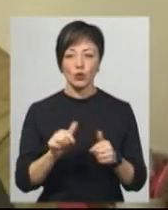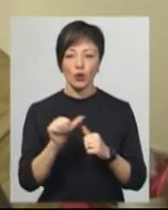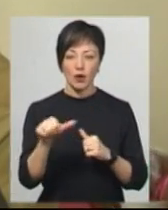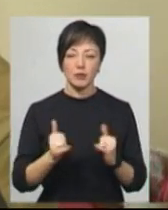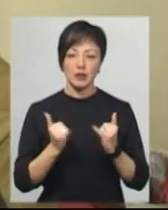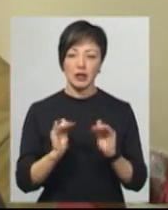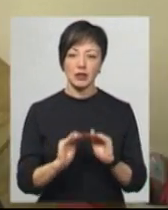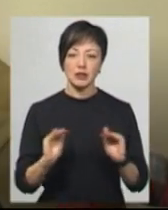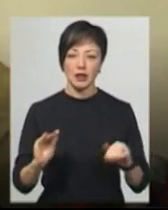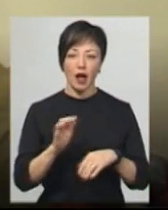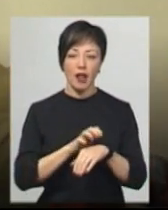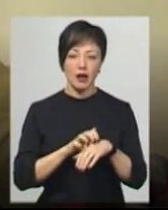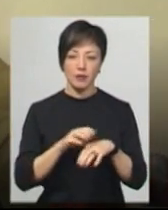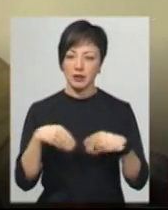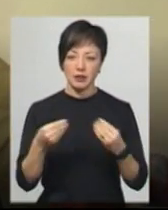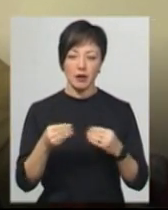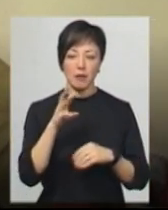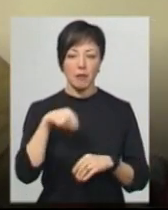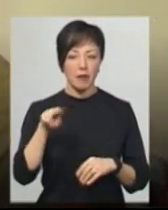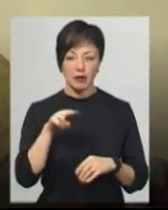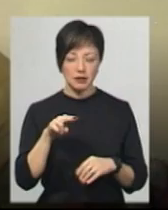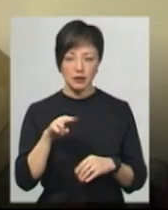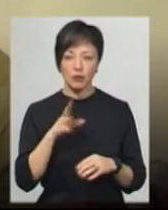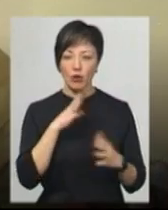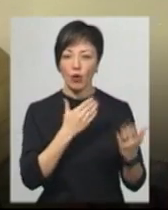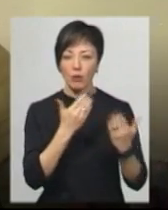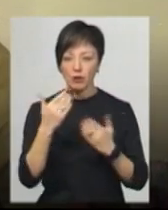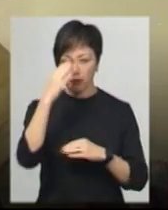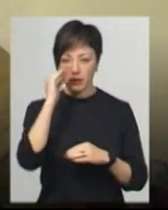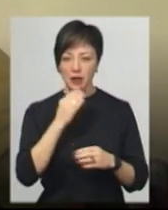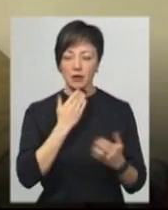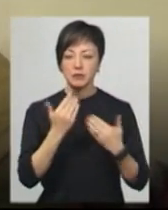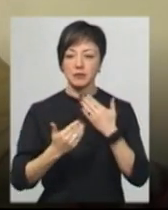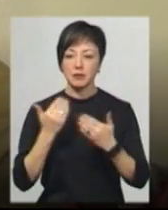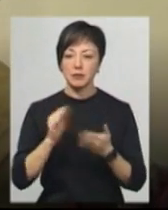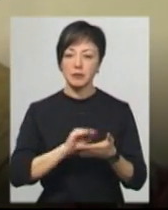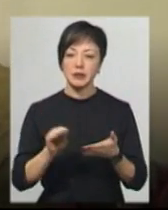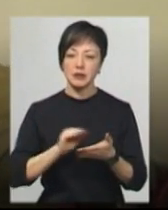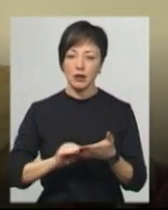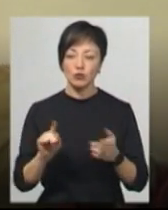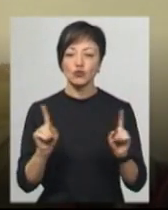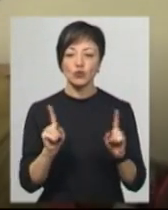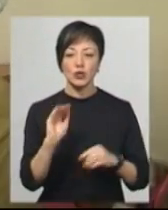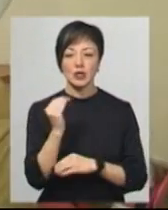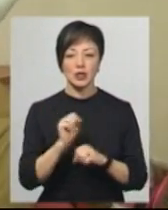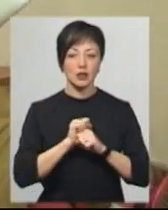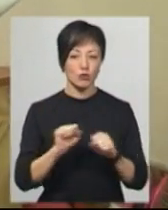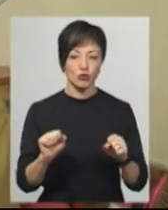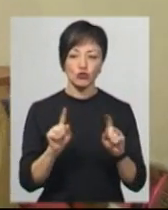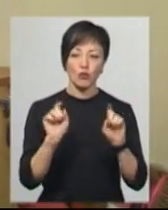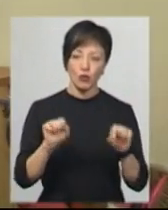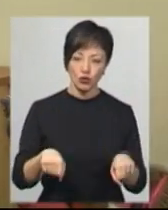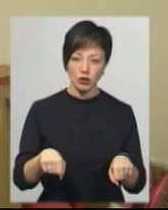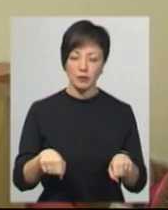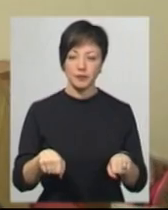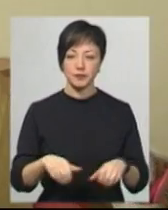Для дітей-алергетків ми не даємо мед, де було опитування батьків, анкетування, де писалося, що дитині не можна, а що